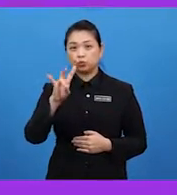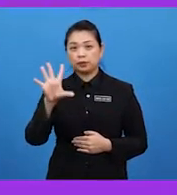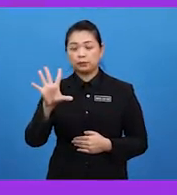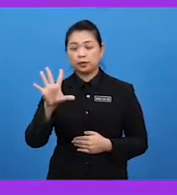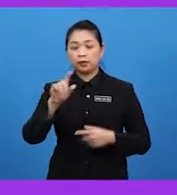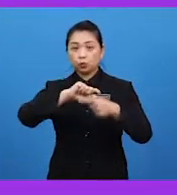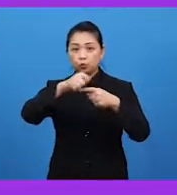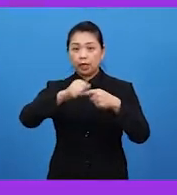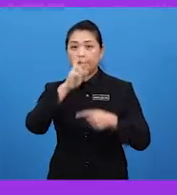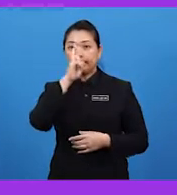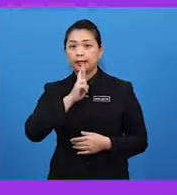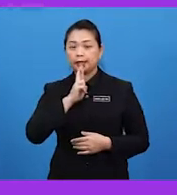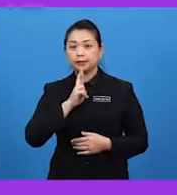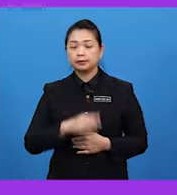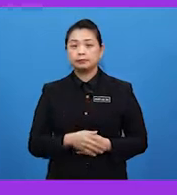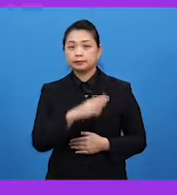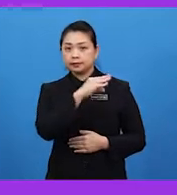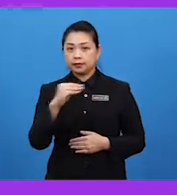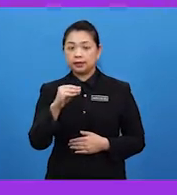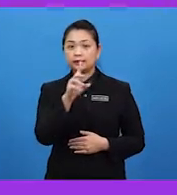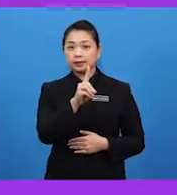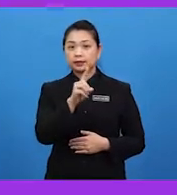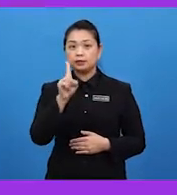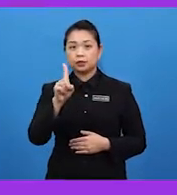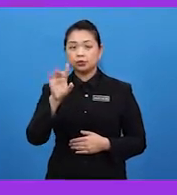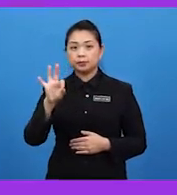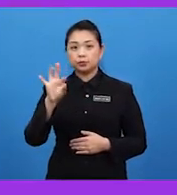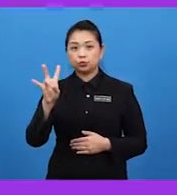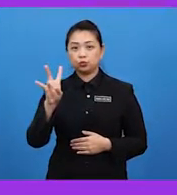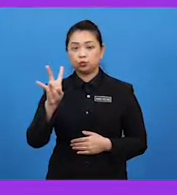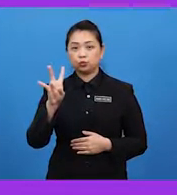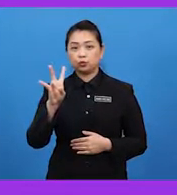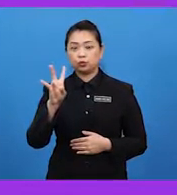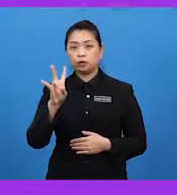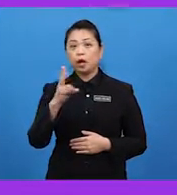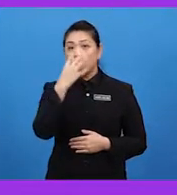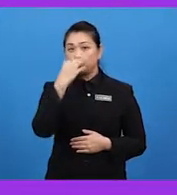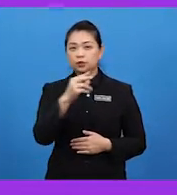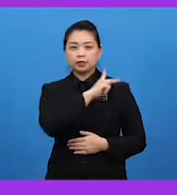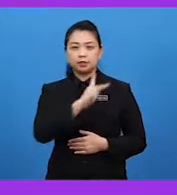Udang Merah dan sudah tentu D197 Musang King.